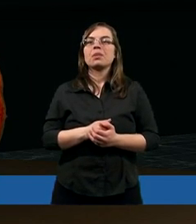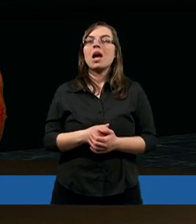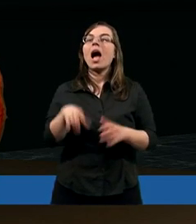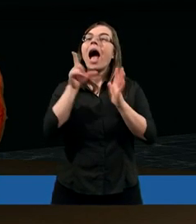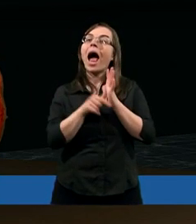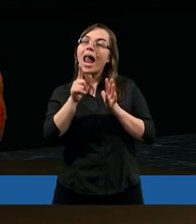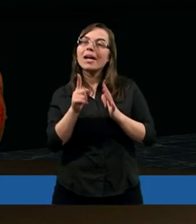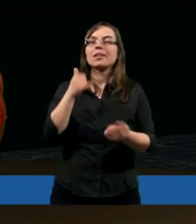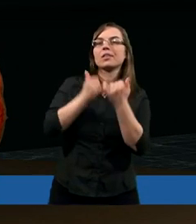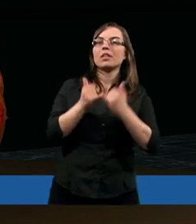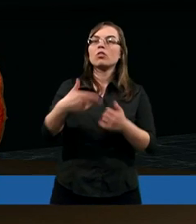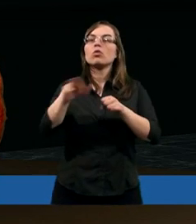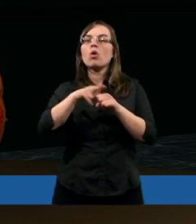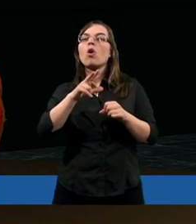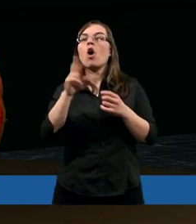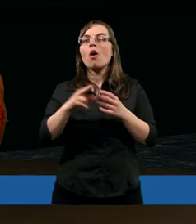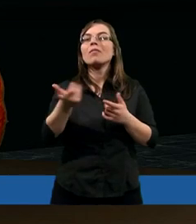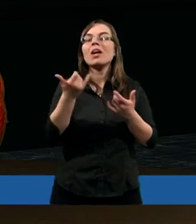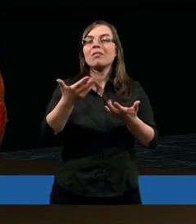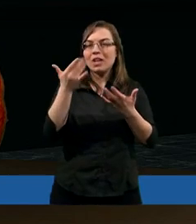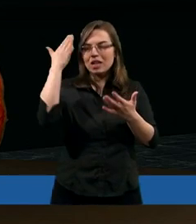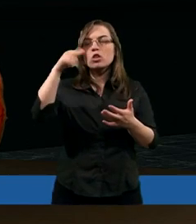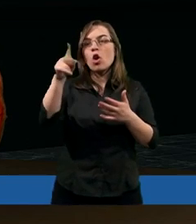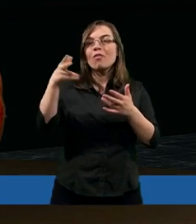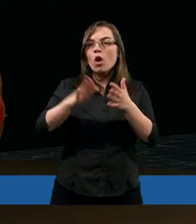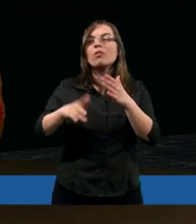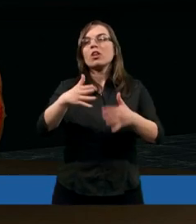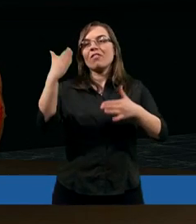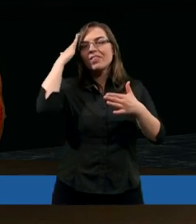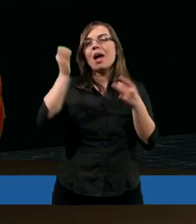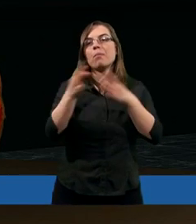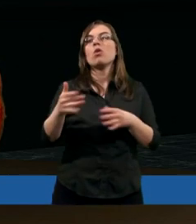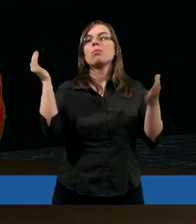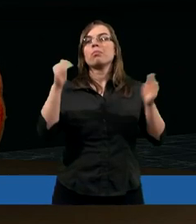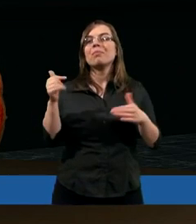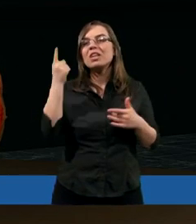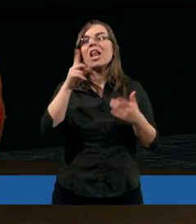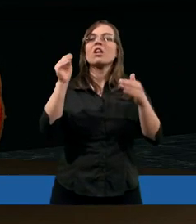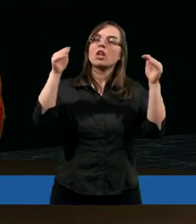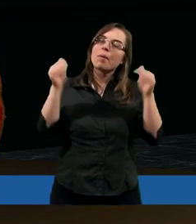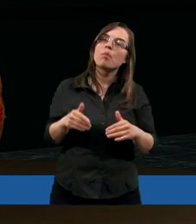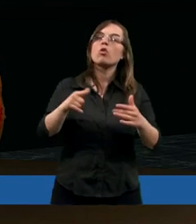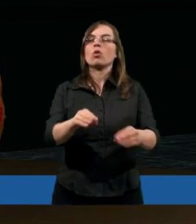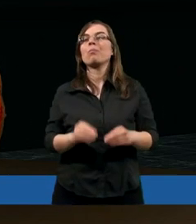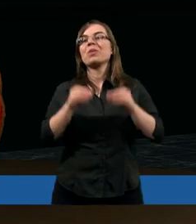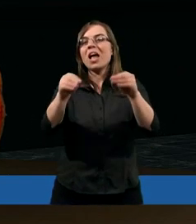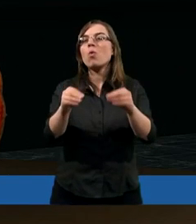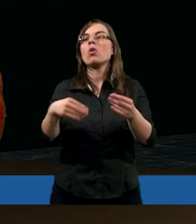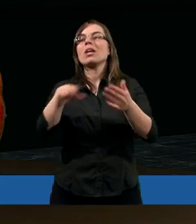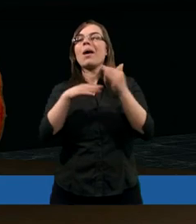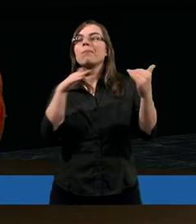Ale jeśli którejkolwiek brakuje, to on od razu o tym wie. I to myślę, że można przełożyć na